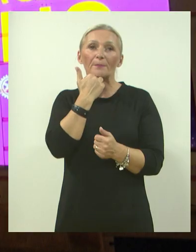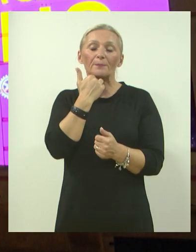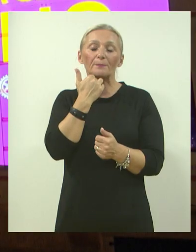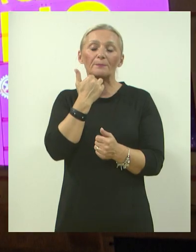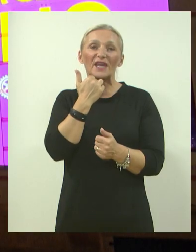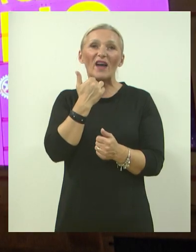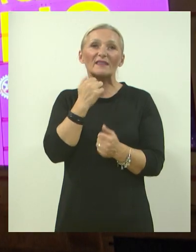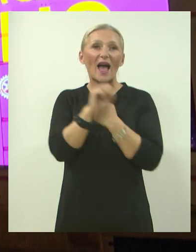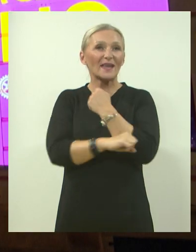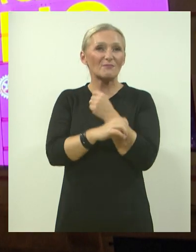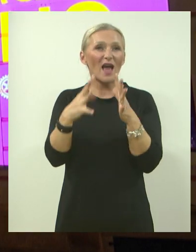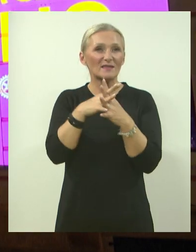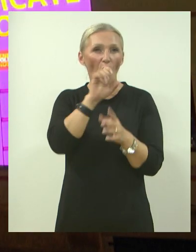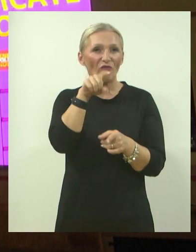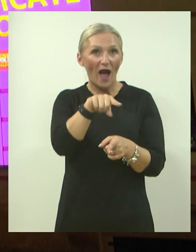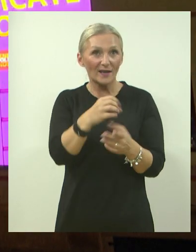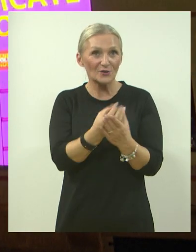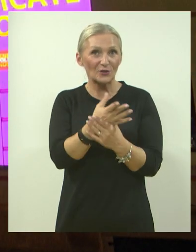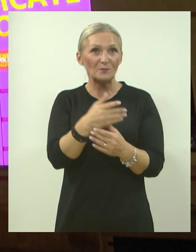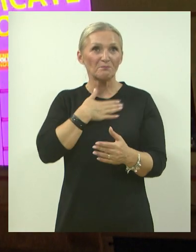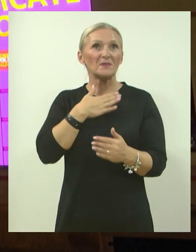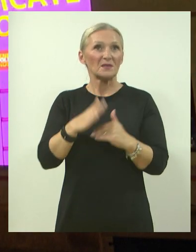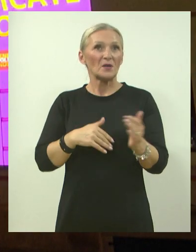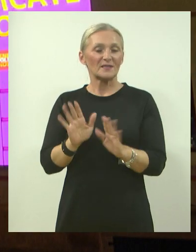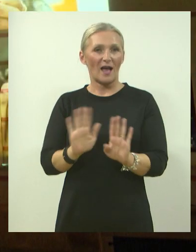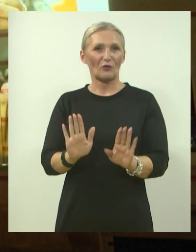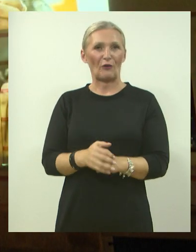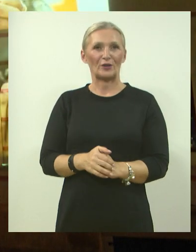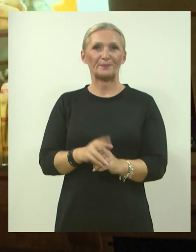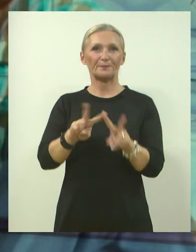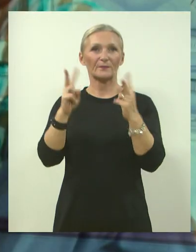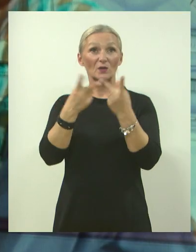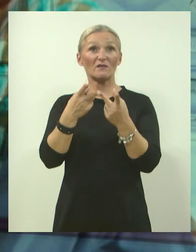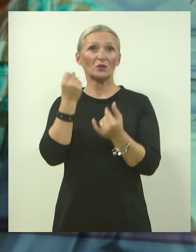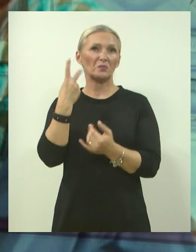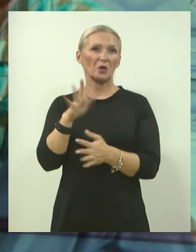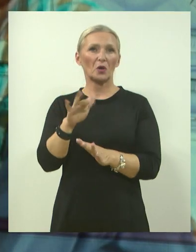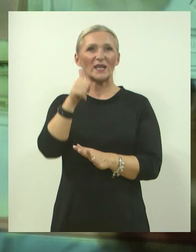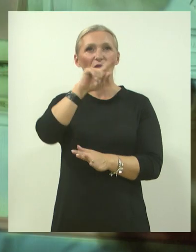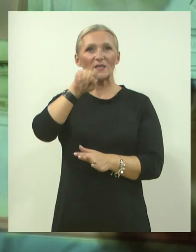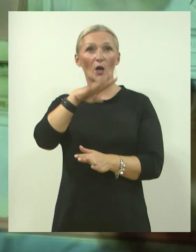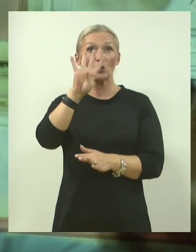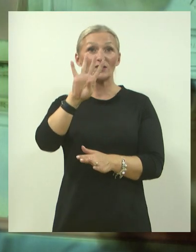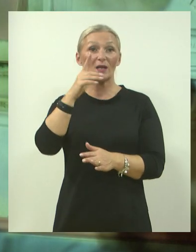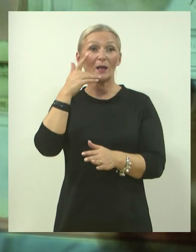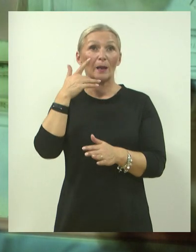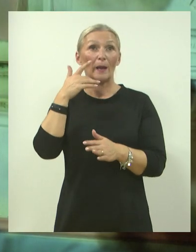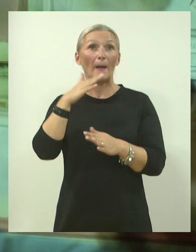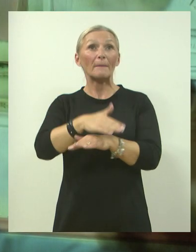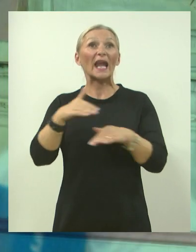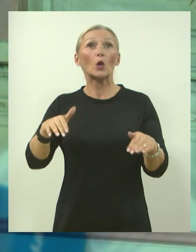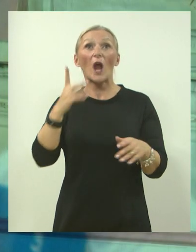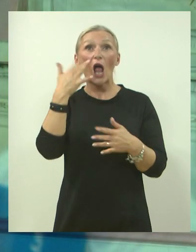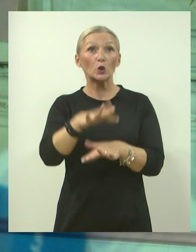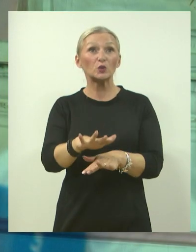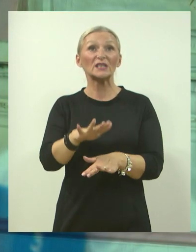Varaždinu, tak da možemo biti zadovoljni. Rotari na svjetskoj razini broju oko 1,4 milijuna ljudi na gotovo svim